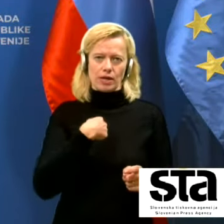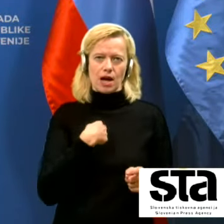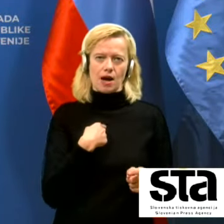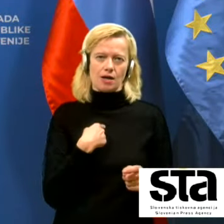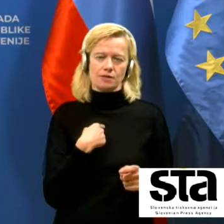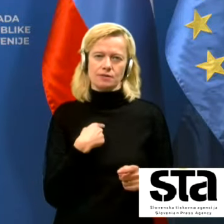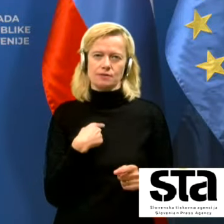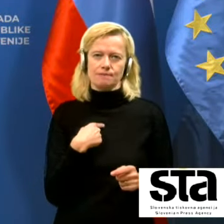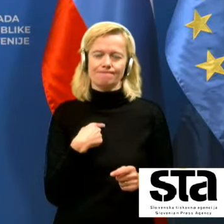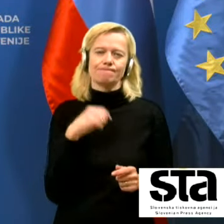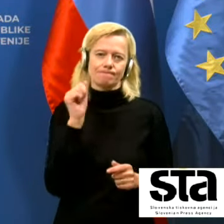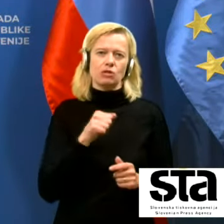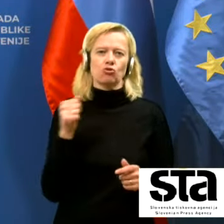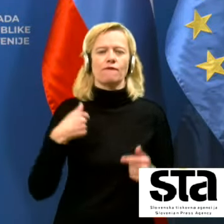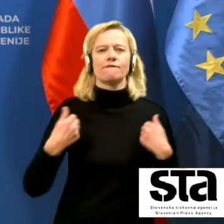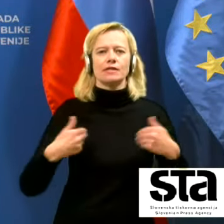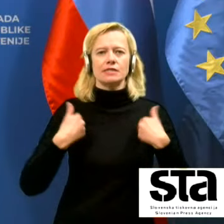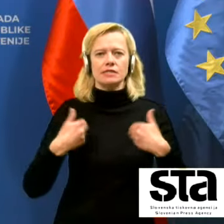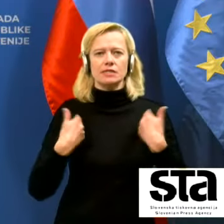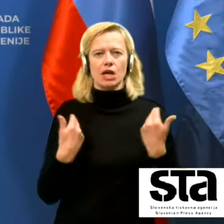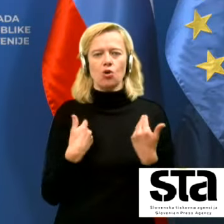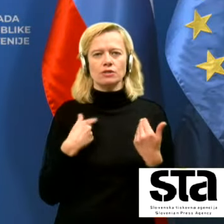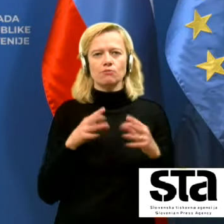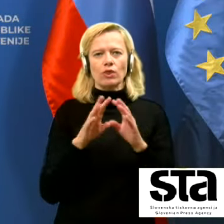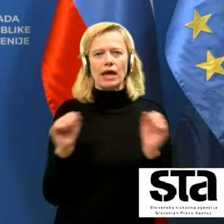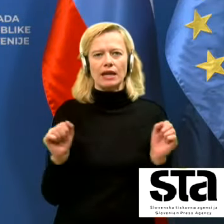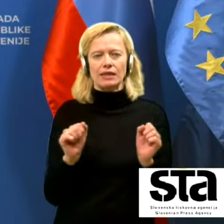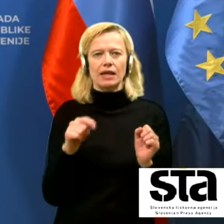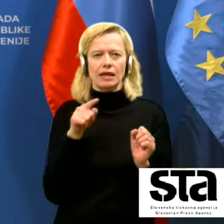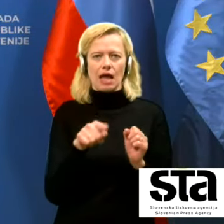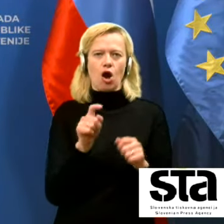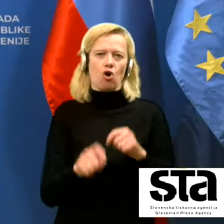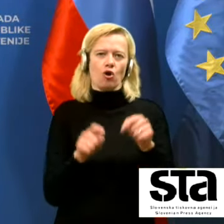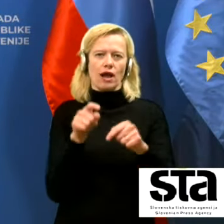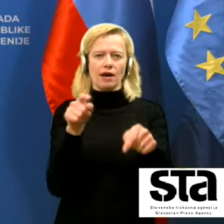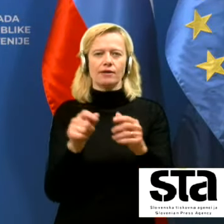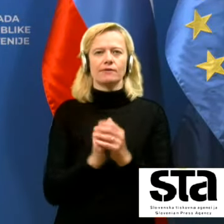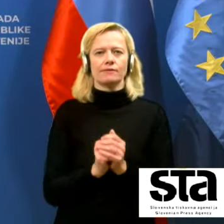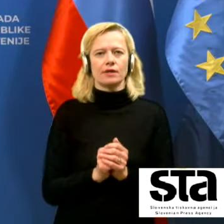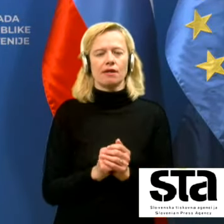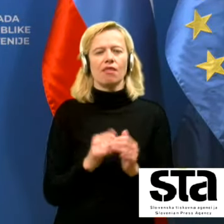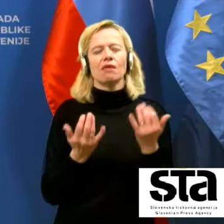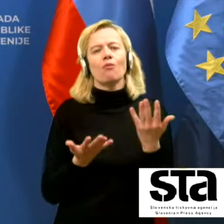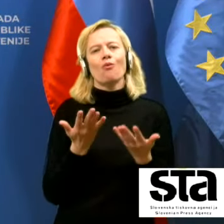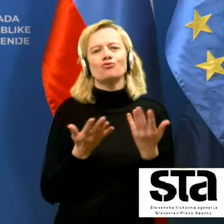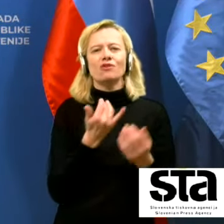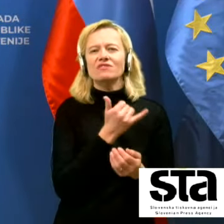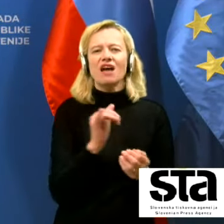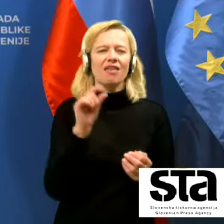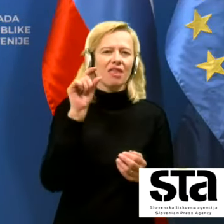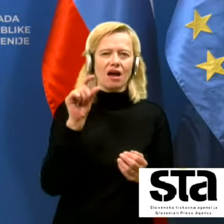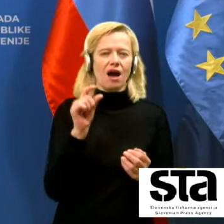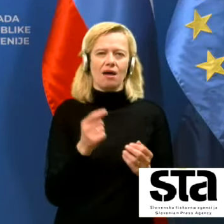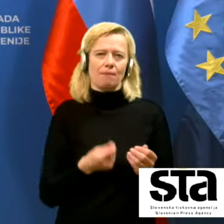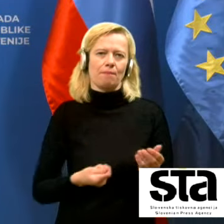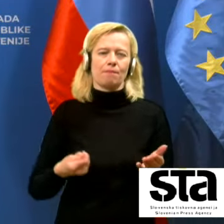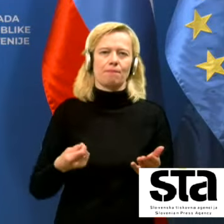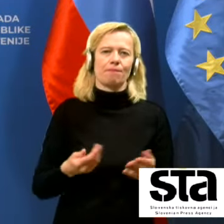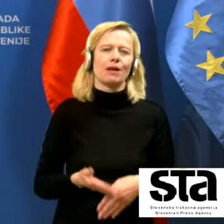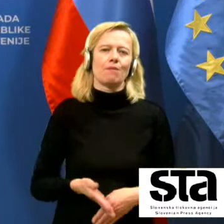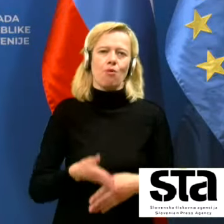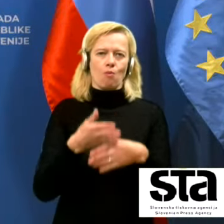Zato sem vesel, da smo tako rak naredili in da mogoče saj nekaj pripomoramo k temu, da